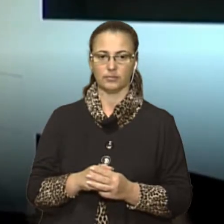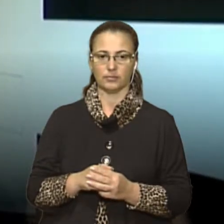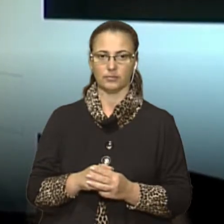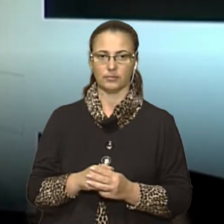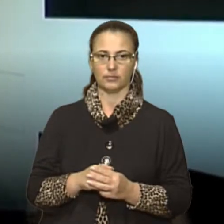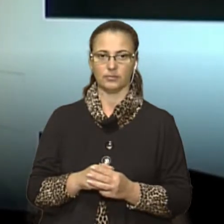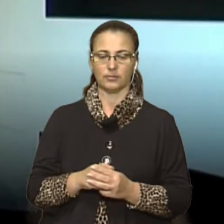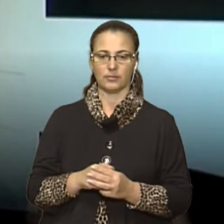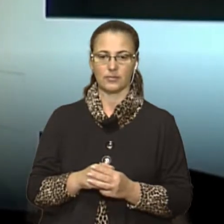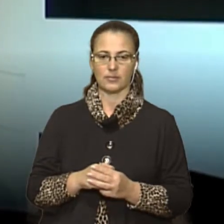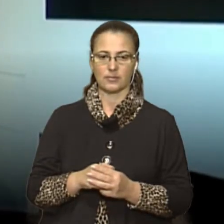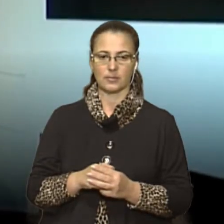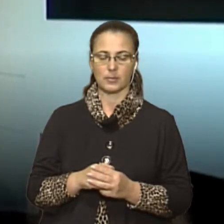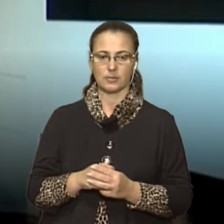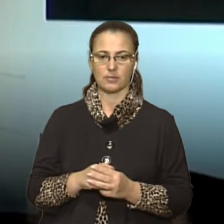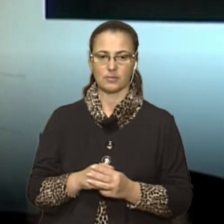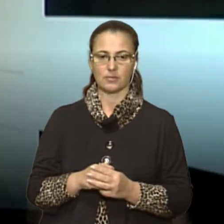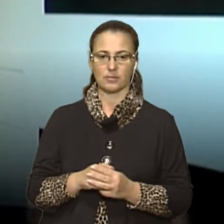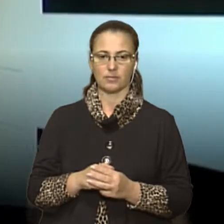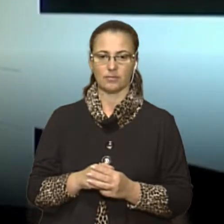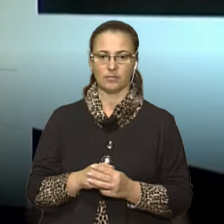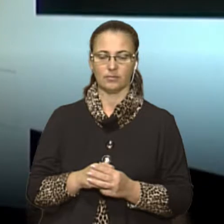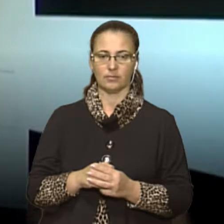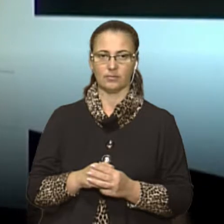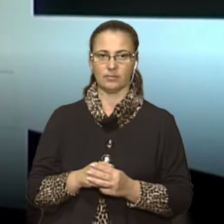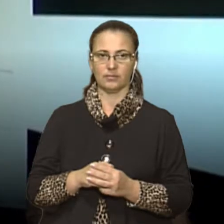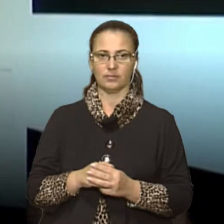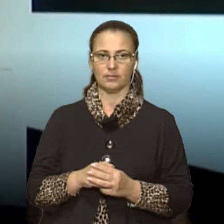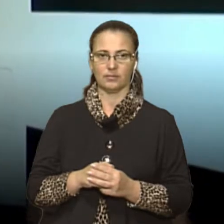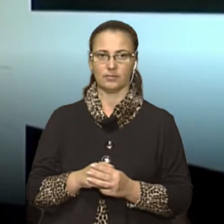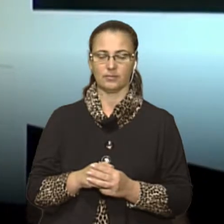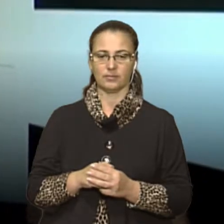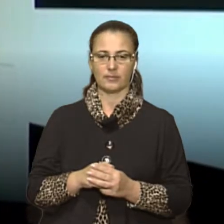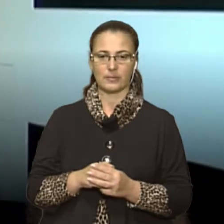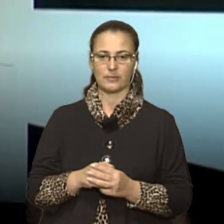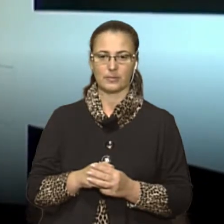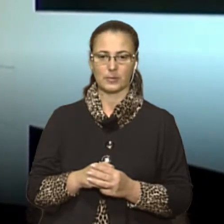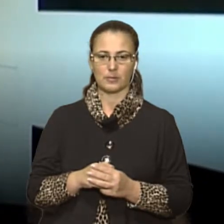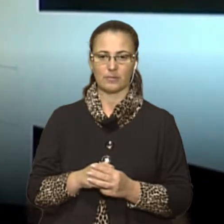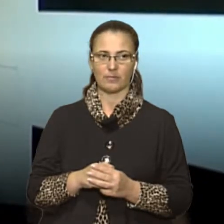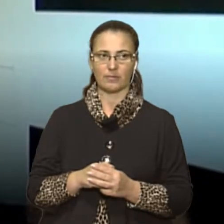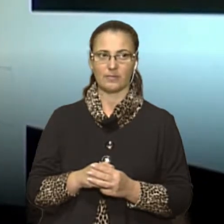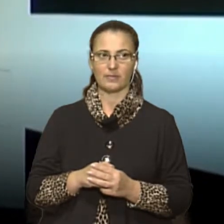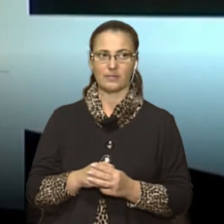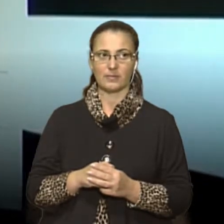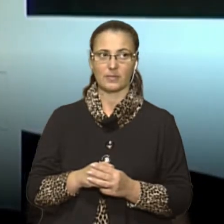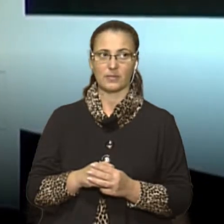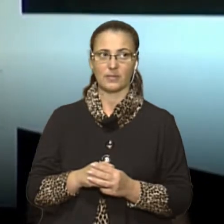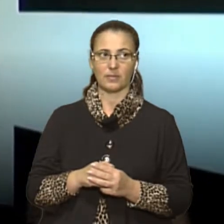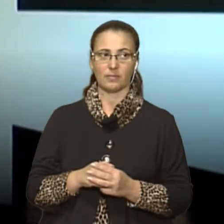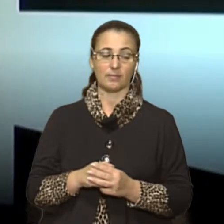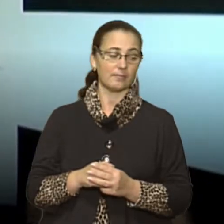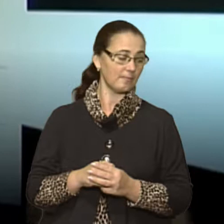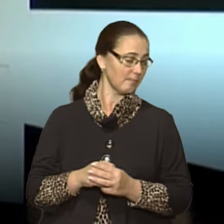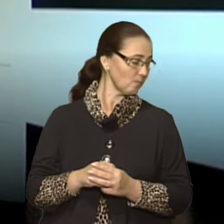Тут вийшло так, що я себе почувала дуже добре. Приїхала якраз з Карпат. Медичні показання мені сказали, окей, все добре. І я